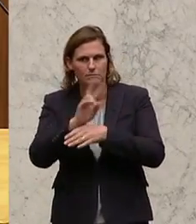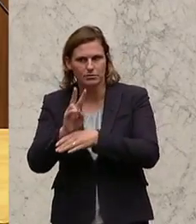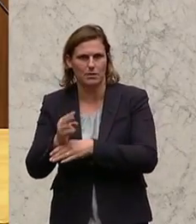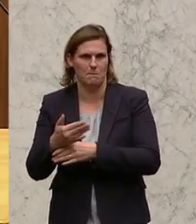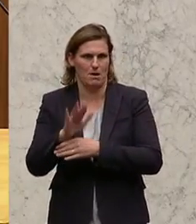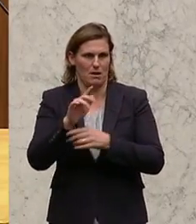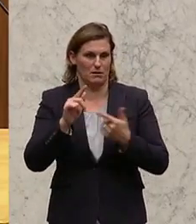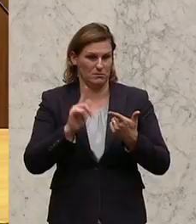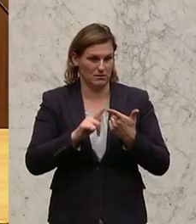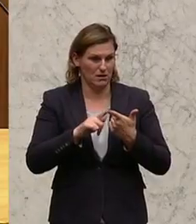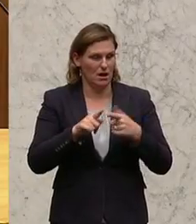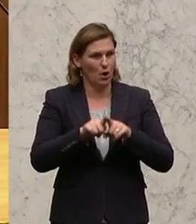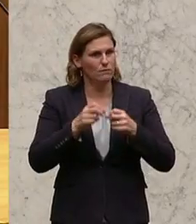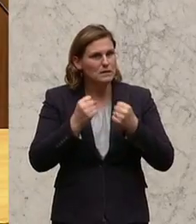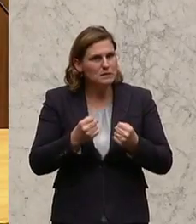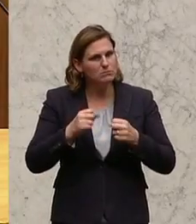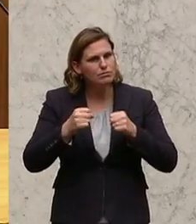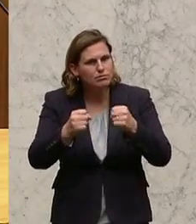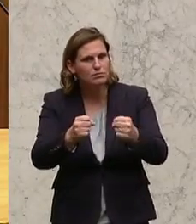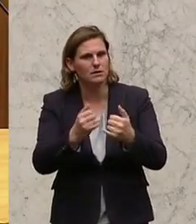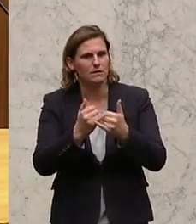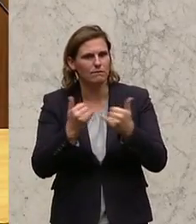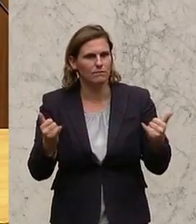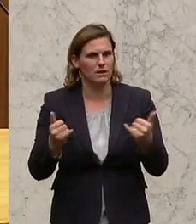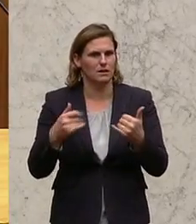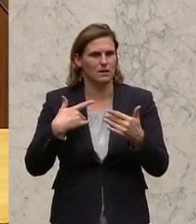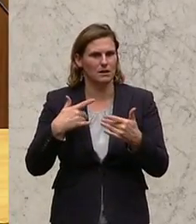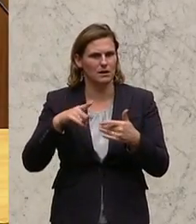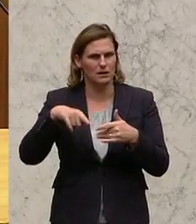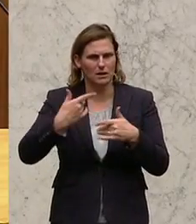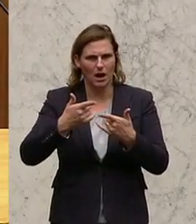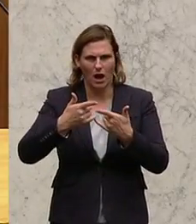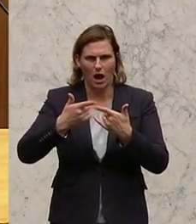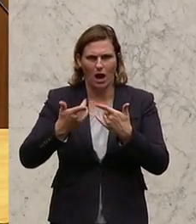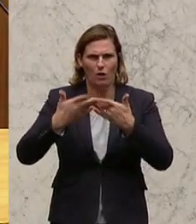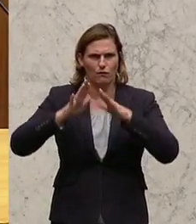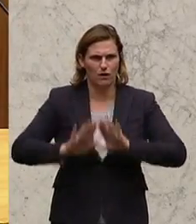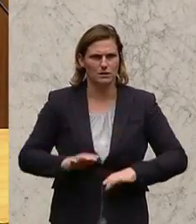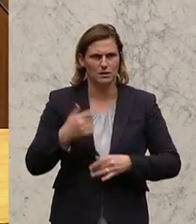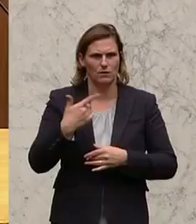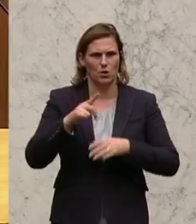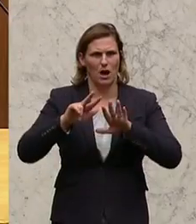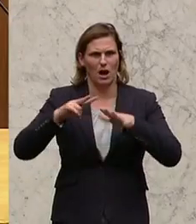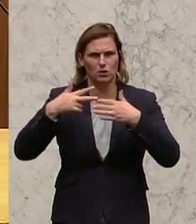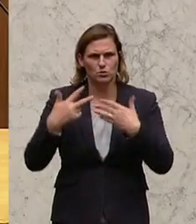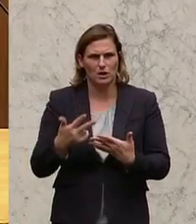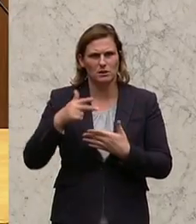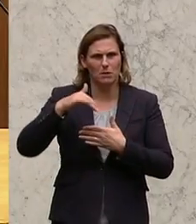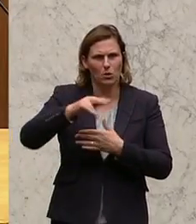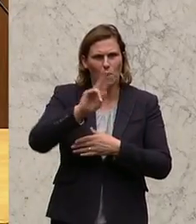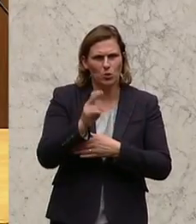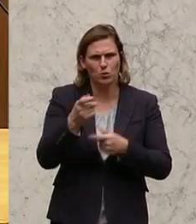Zweiten eine Sicherheitsoffensive mit Beschaffungen im Ausmaß von 288 Millionen Euro. Schutzausrüstung,